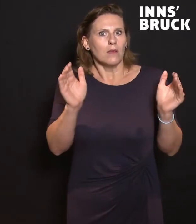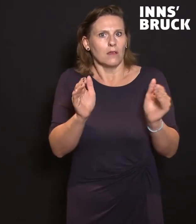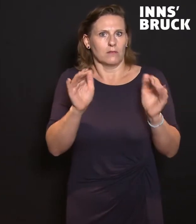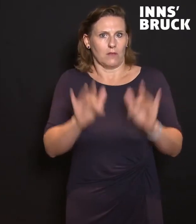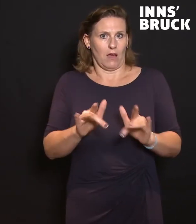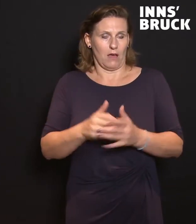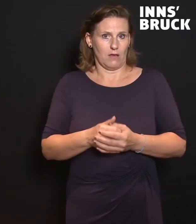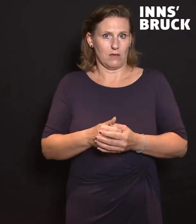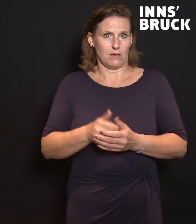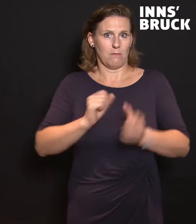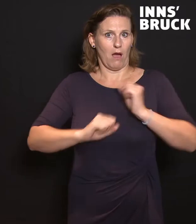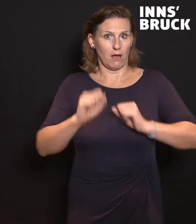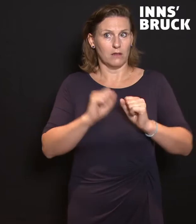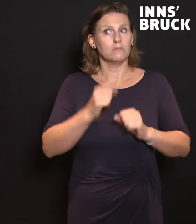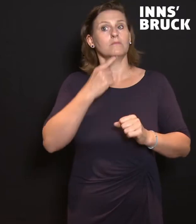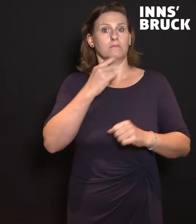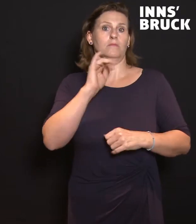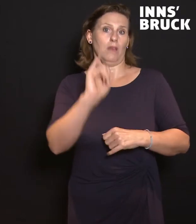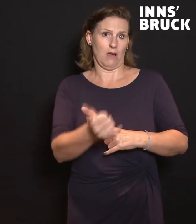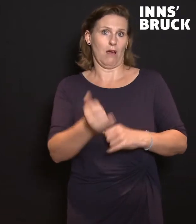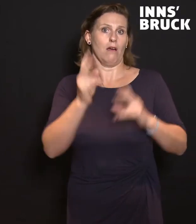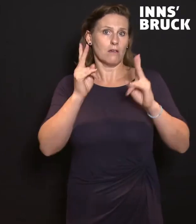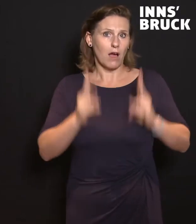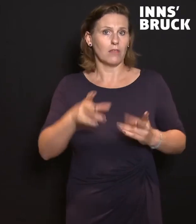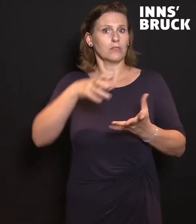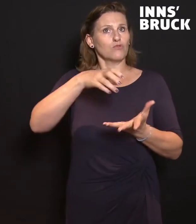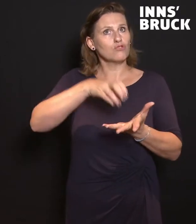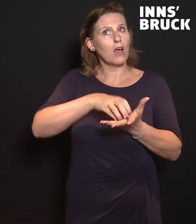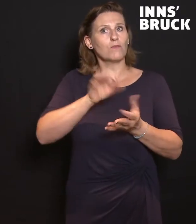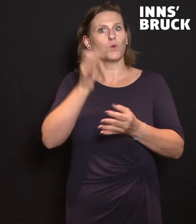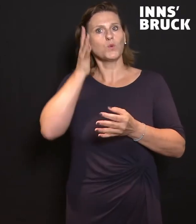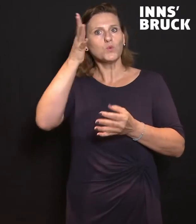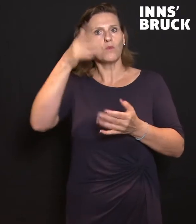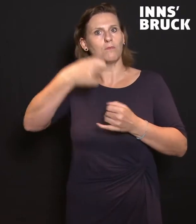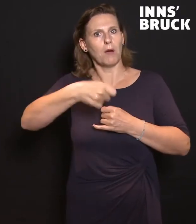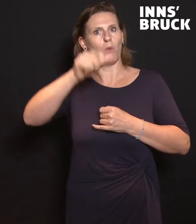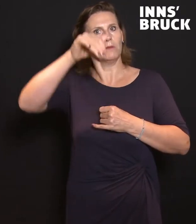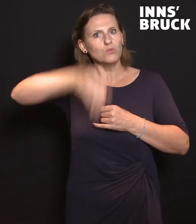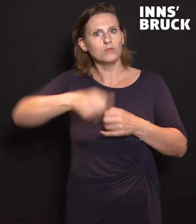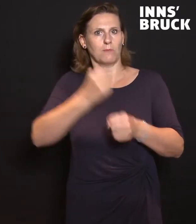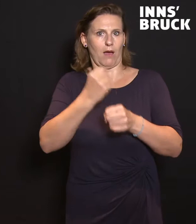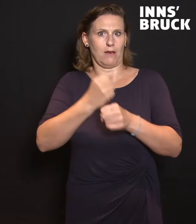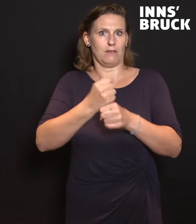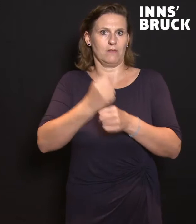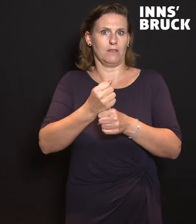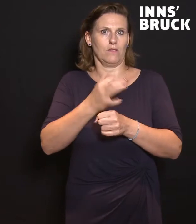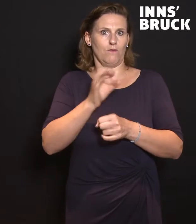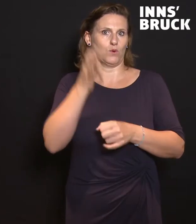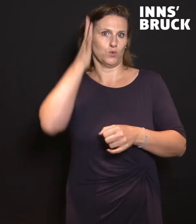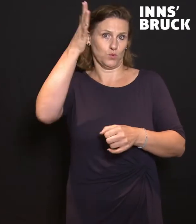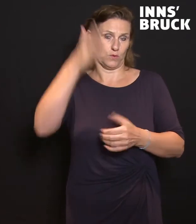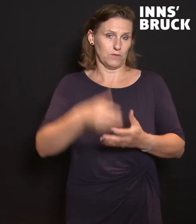Ich sage, ja, das geht. Wir können eine Stadt der Zukunft bauen und wir müssen eine Stadt der Zukunft bauen.